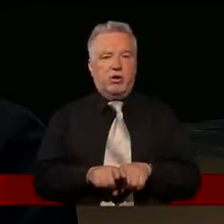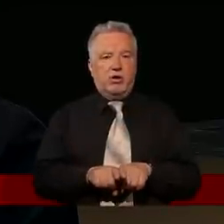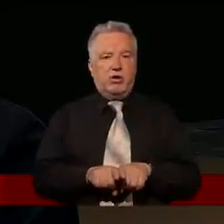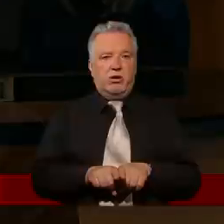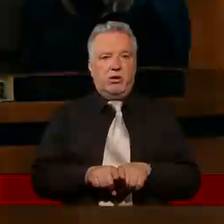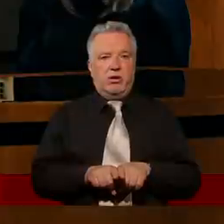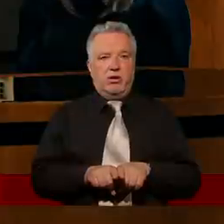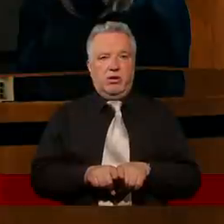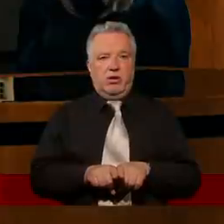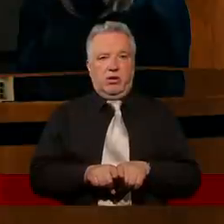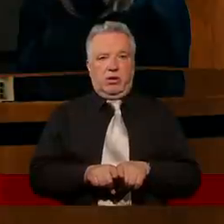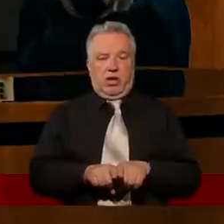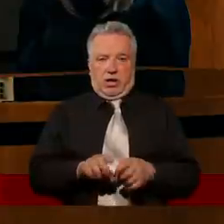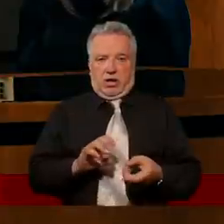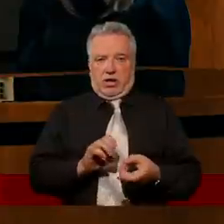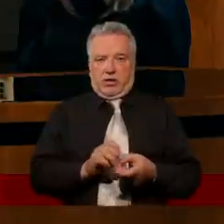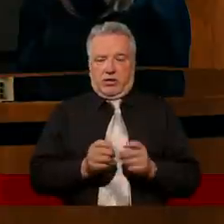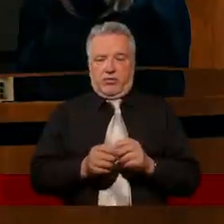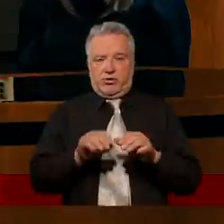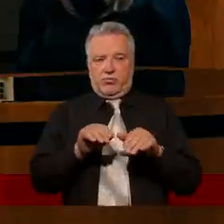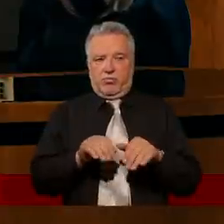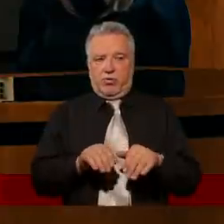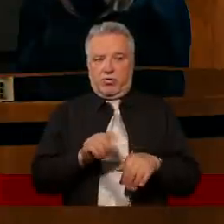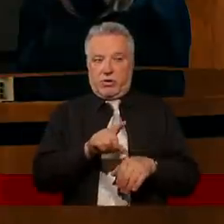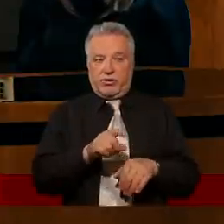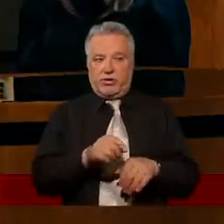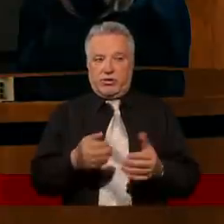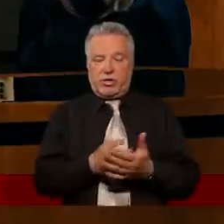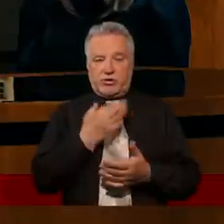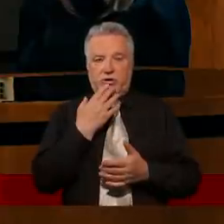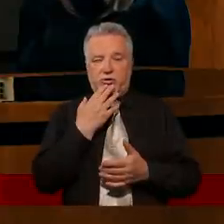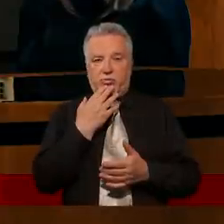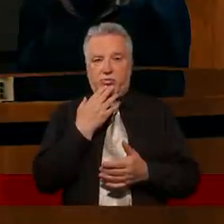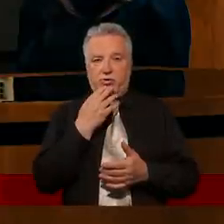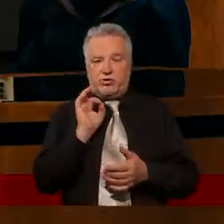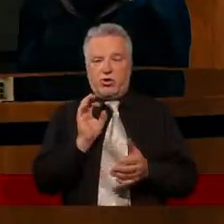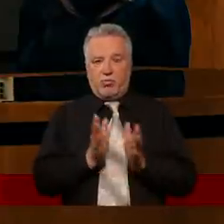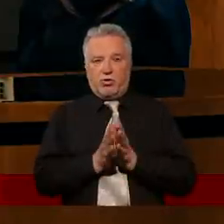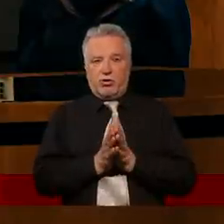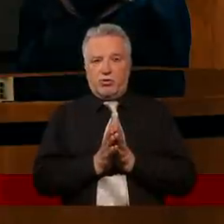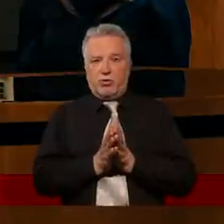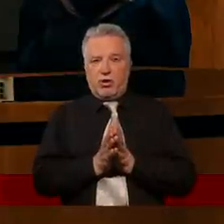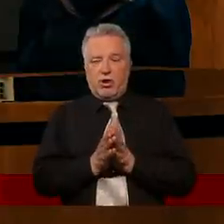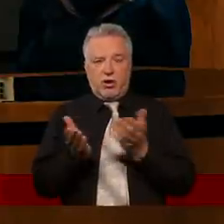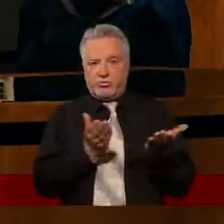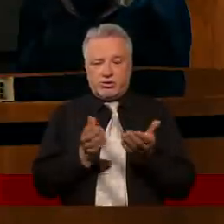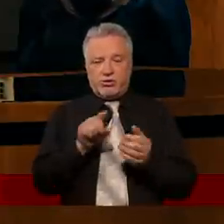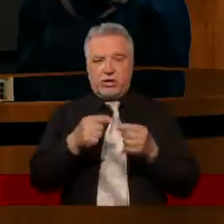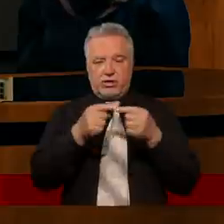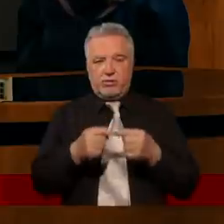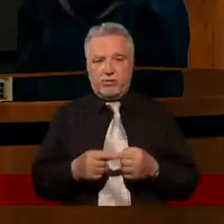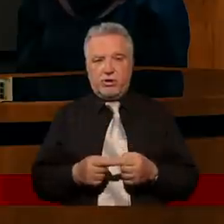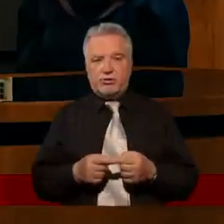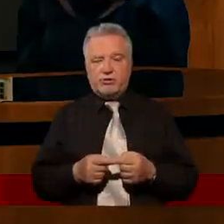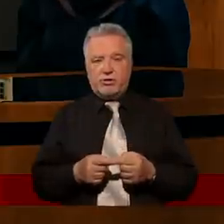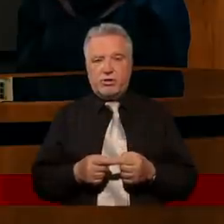Aniu, przepraszam jeszcze, Zbyszku, Aniu, jakbyś mogła, bo ty zaczęłaś mówić o tej modlitwie, jakbym mogła cię poprosić dokładnie ten tekst przeczytać,